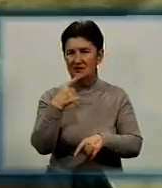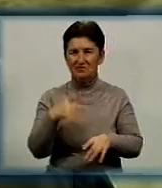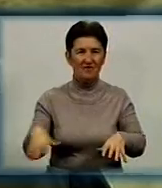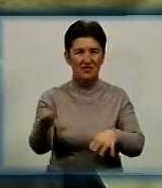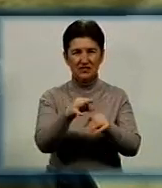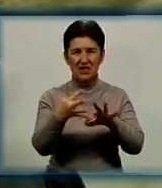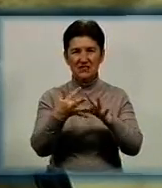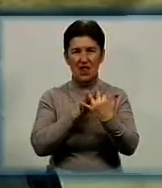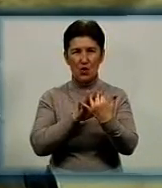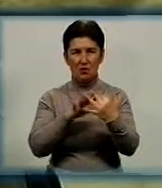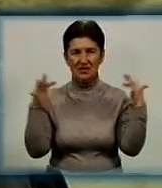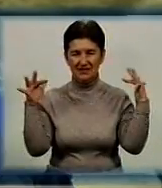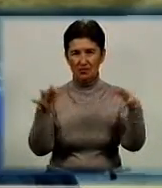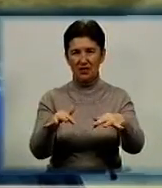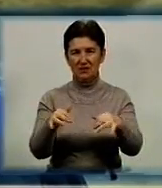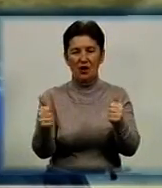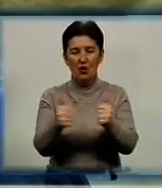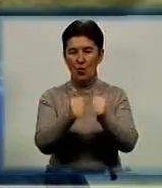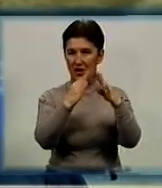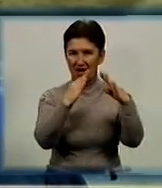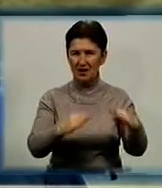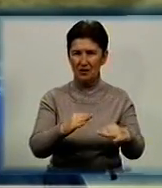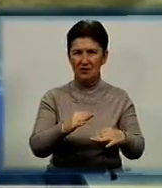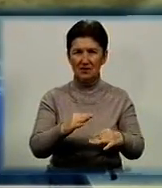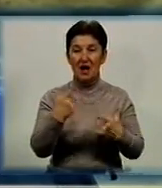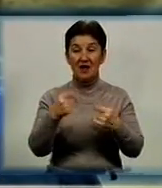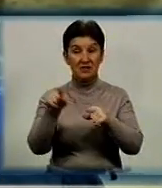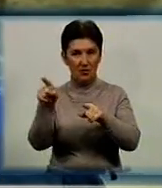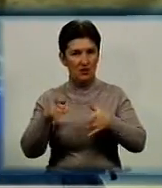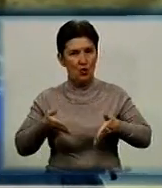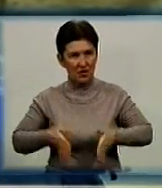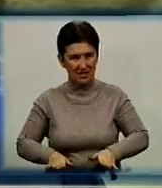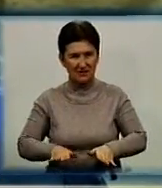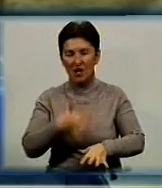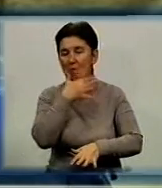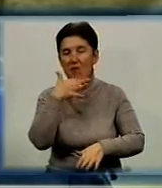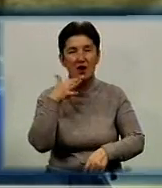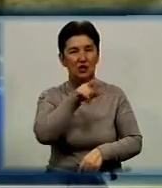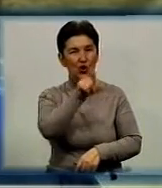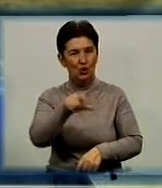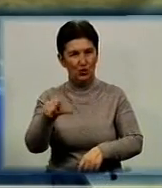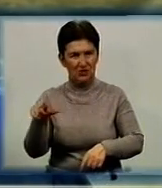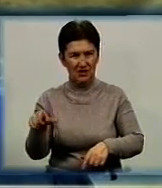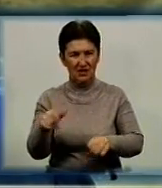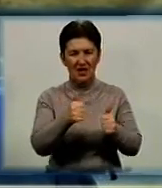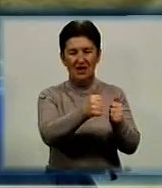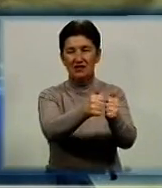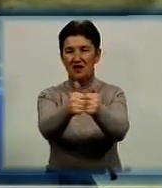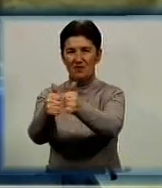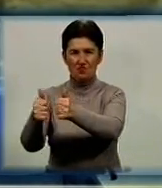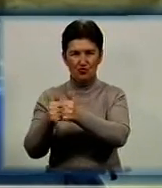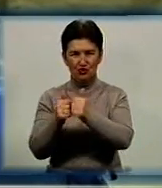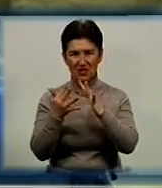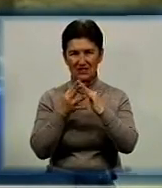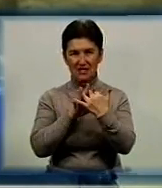село. Коли хати Віті, де він народився, там зібралося дуже багато людей із навколишніх навіть сіл.